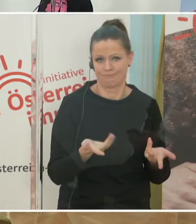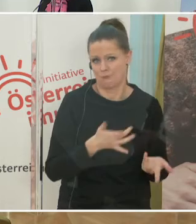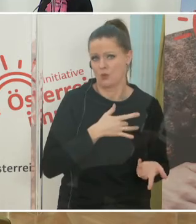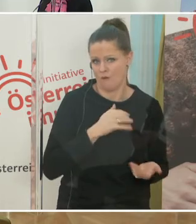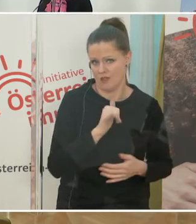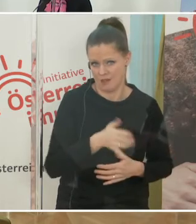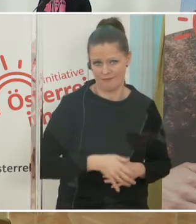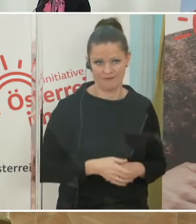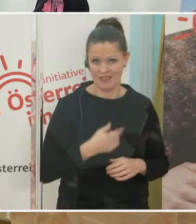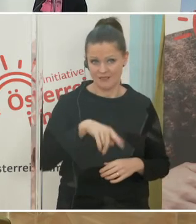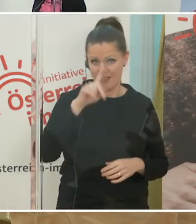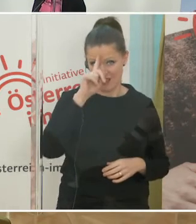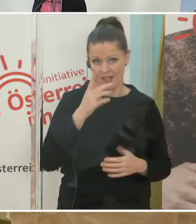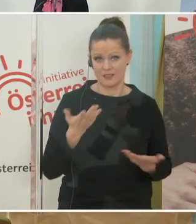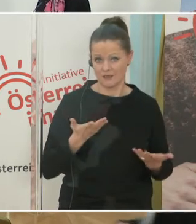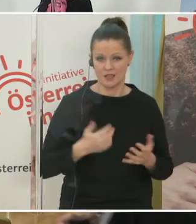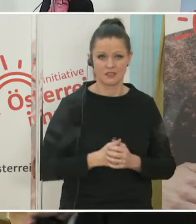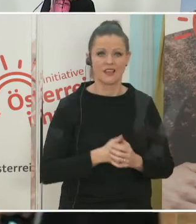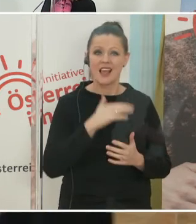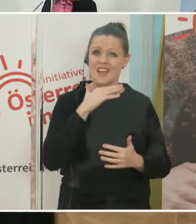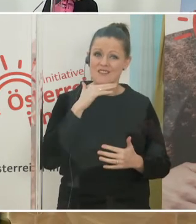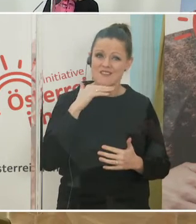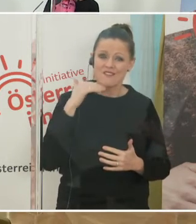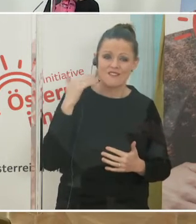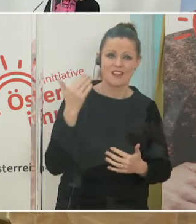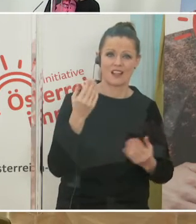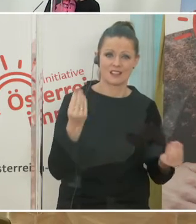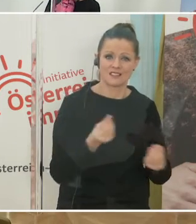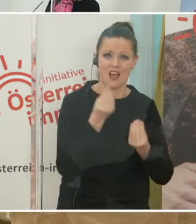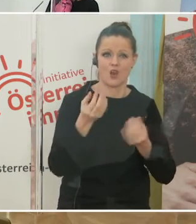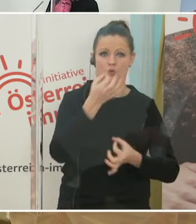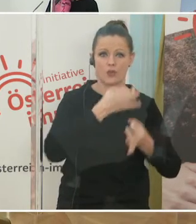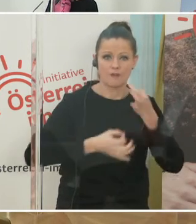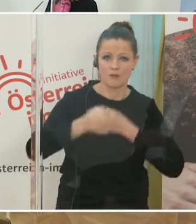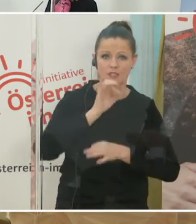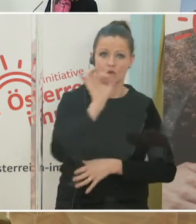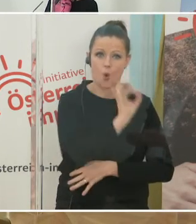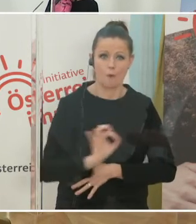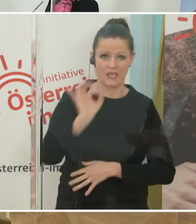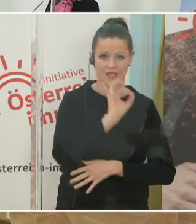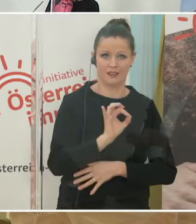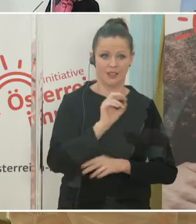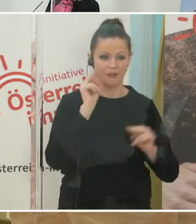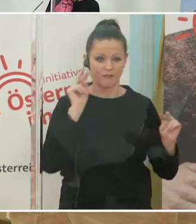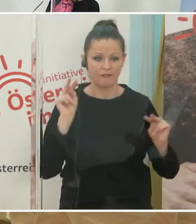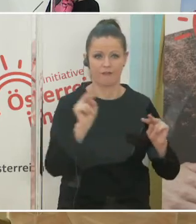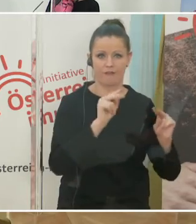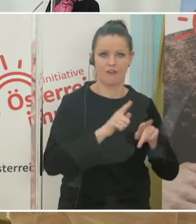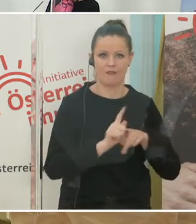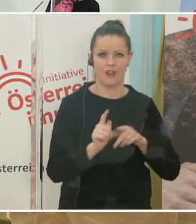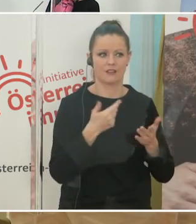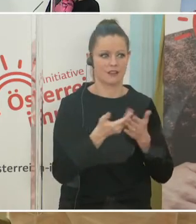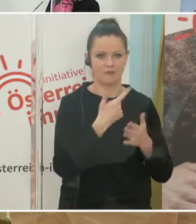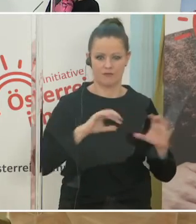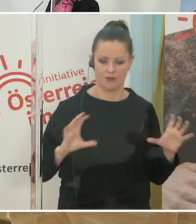Was wir wissen, ist, dass viel an objektiver Information fehlt und das ist der Grund, warum wir uns gemeinsam zusammengetan haben,